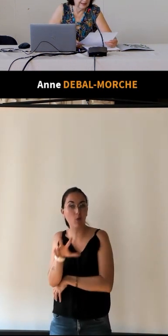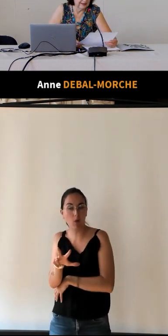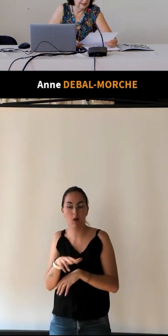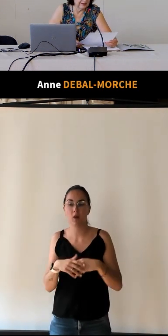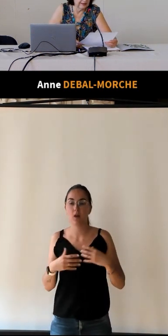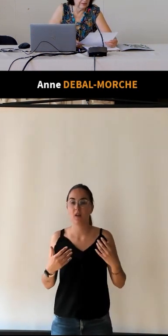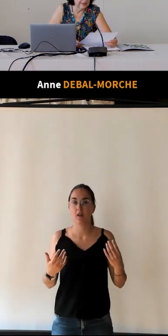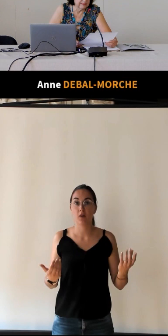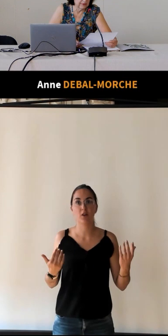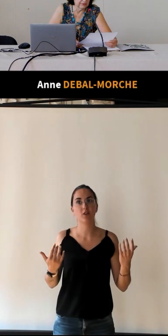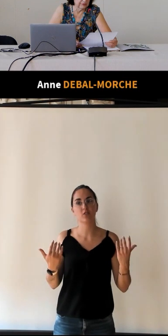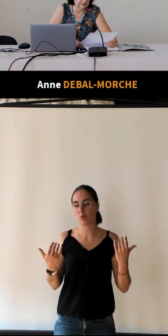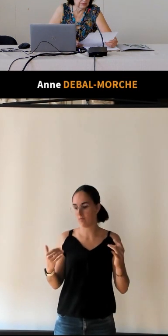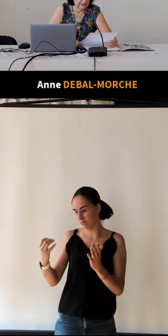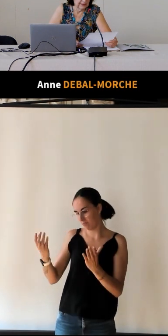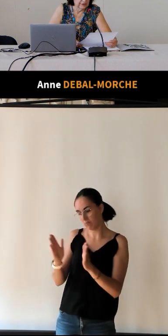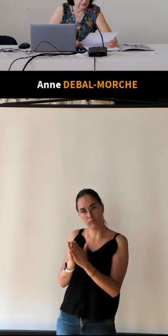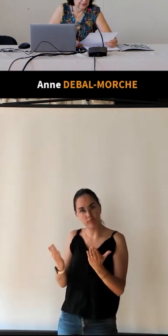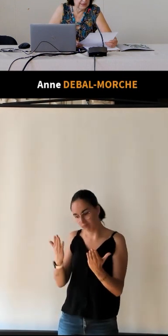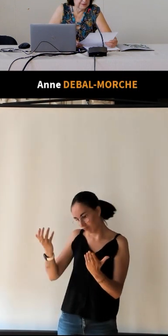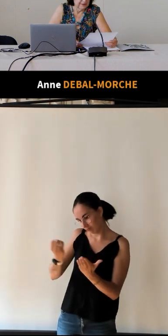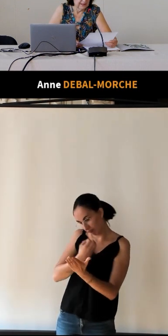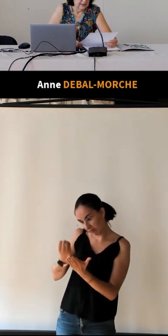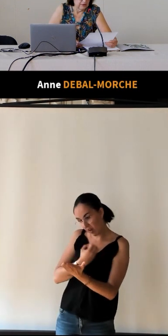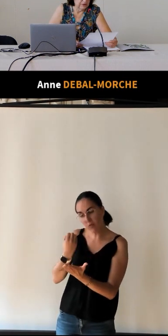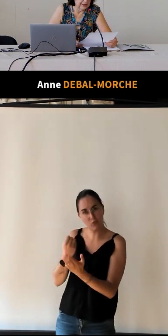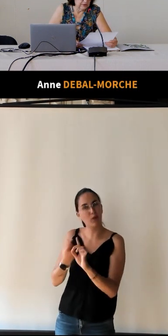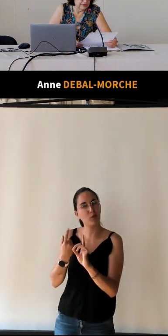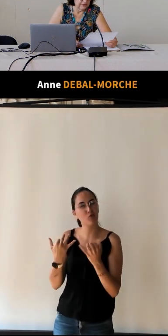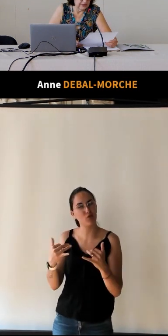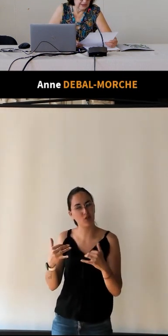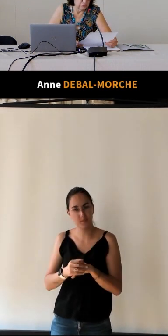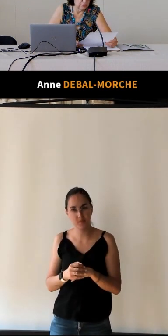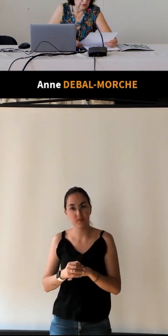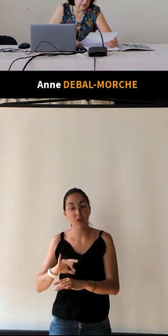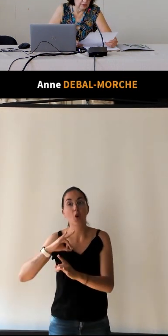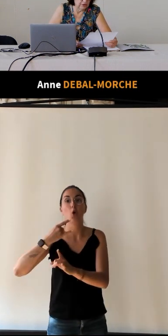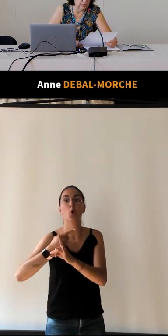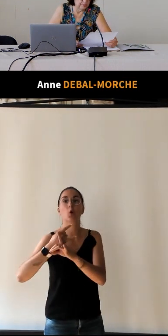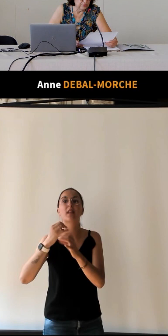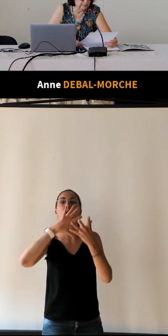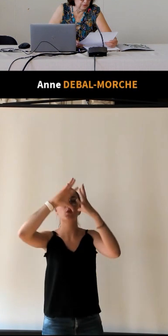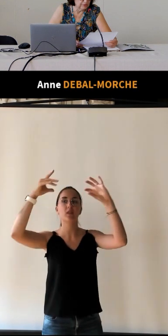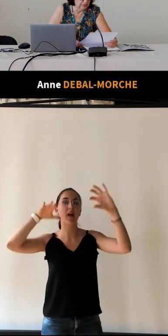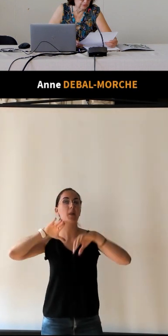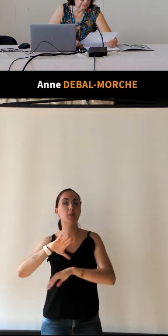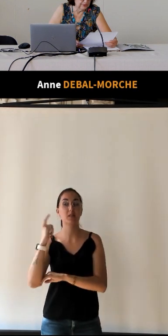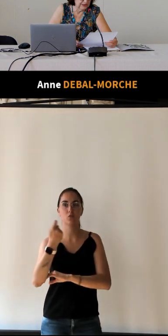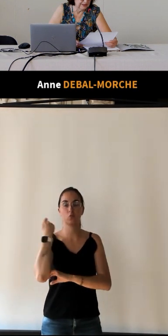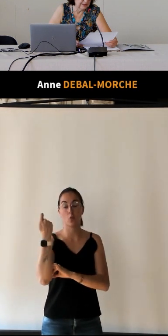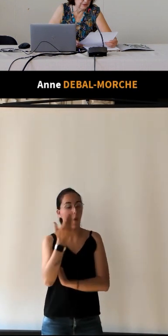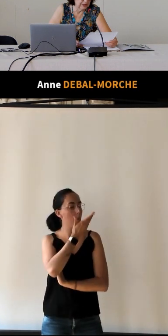les grands éléments sont dits. L'hôtel de l'univers à Tours, le plus beau, sans